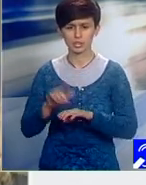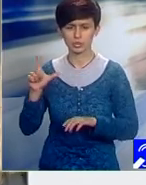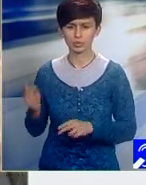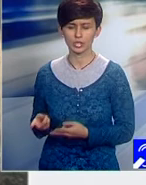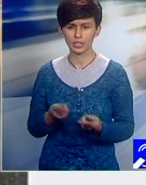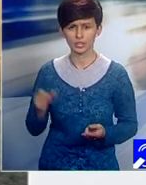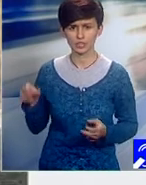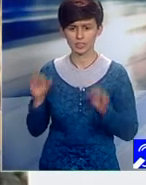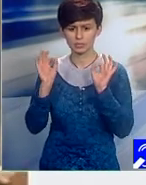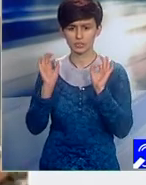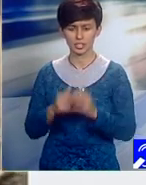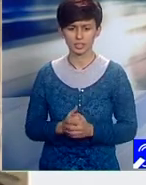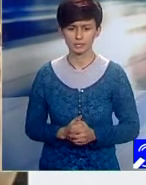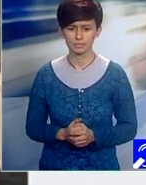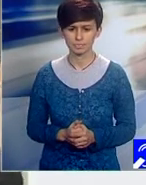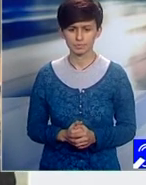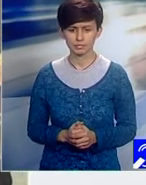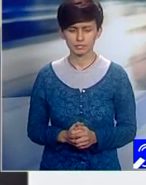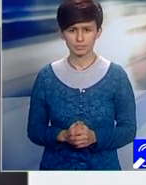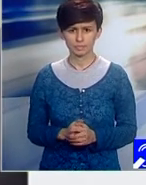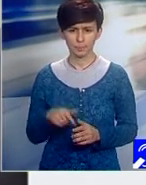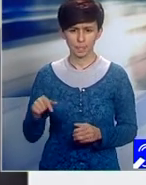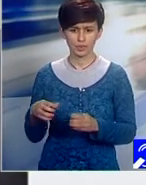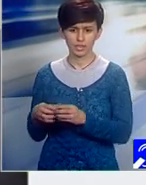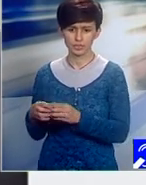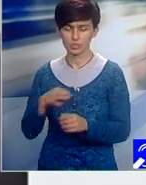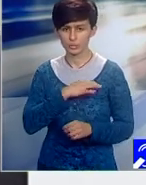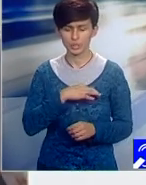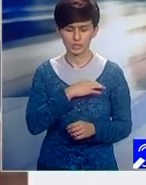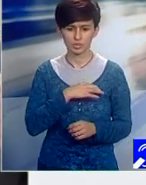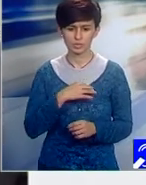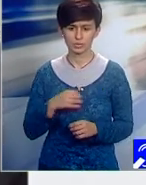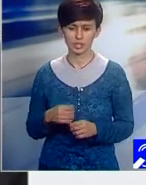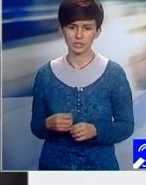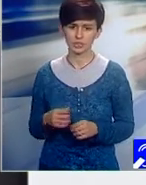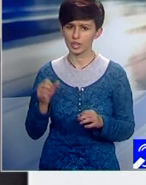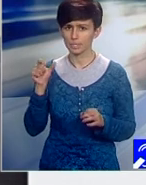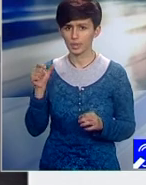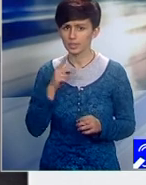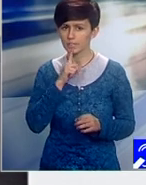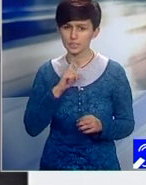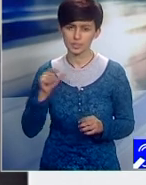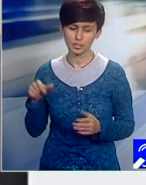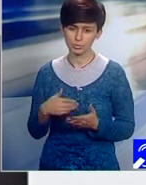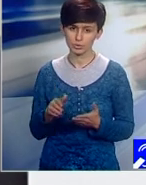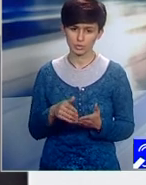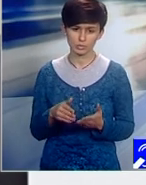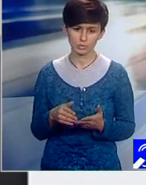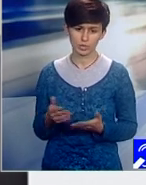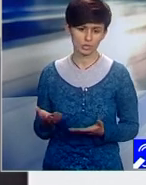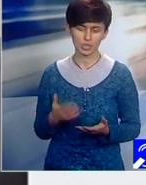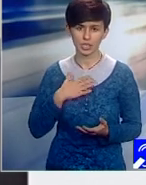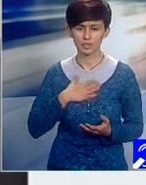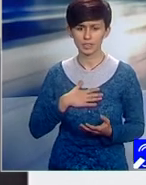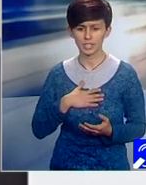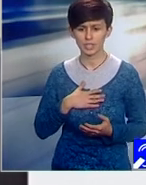speciali, Ioana Vădanii și Mircea Toma. Tu, ca grup de studenți sau ca simplu consumator care vrei